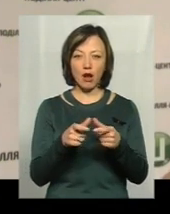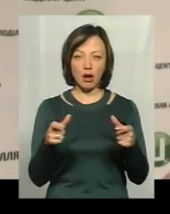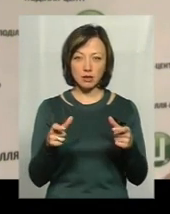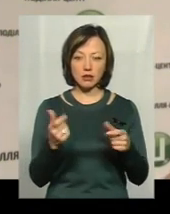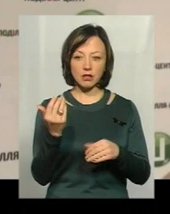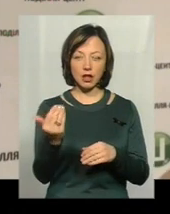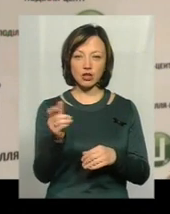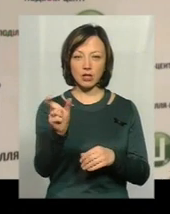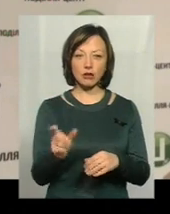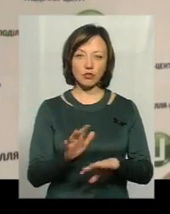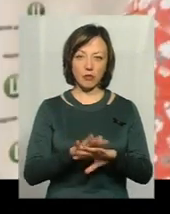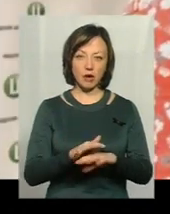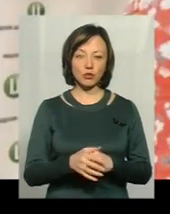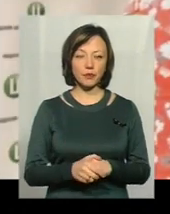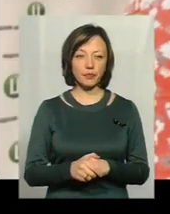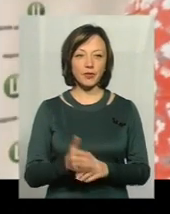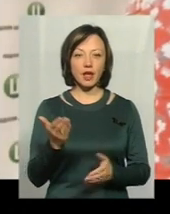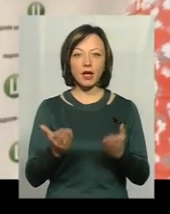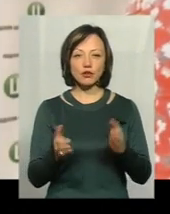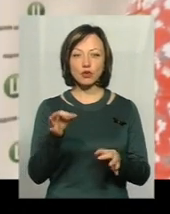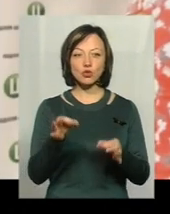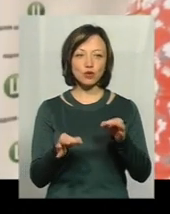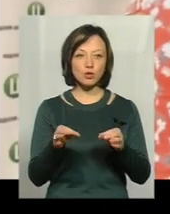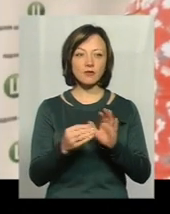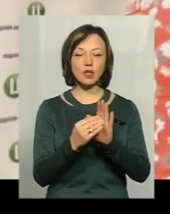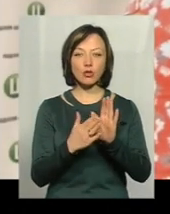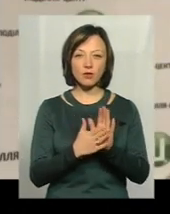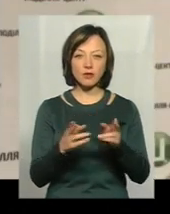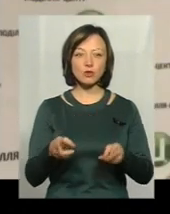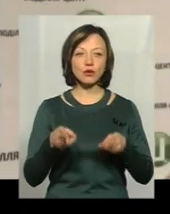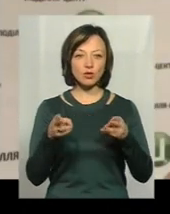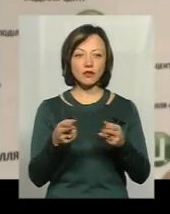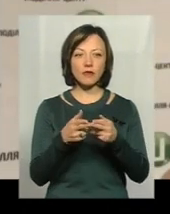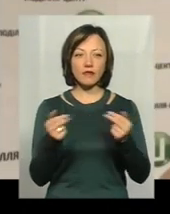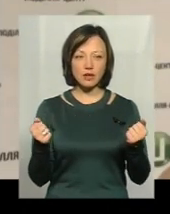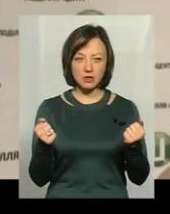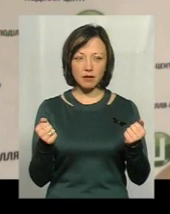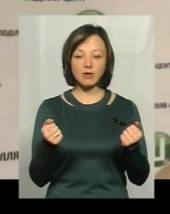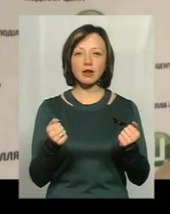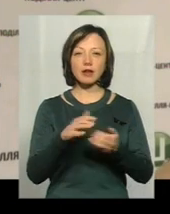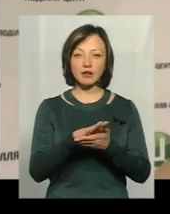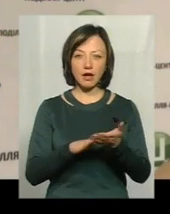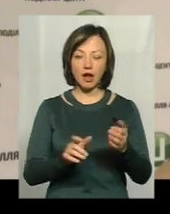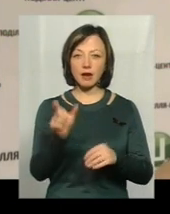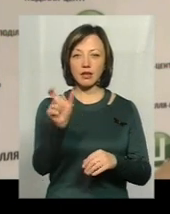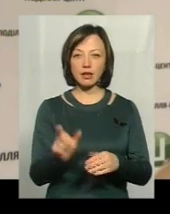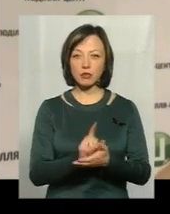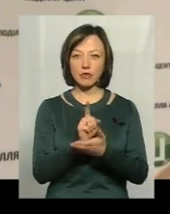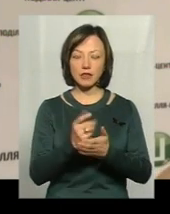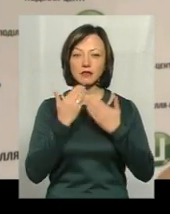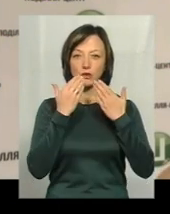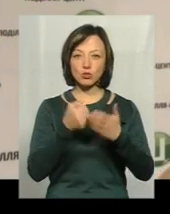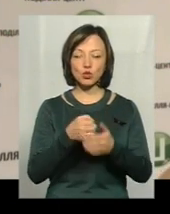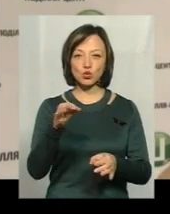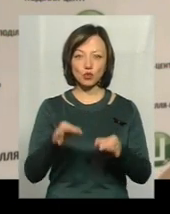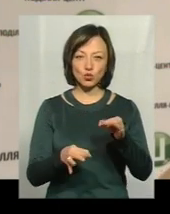належать клієнтові банку. Якщо суд встановив злочин і визнав злочинця, далі клієнт повинен звернутися до